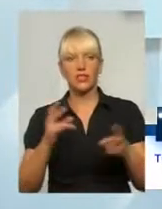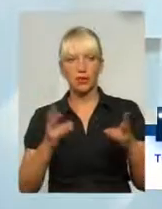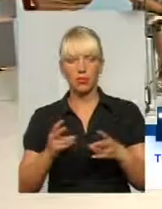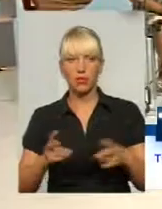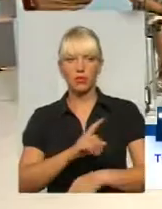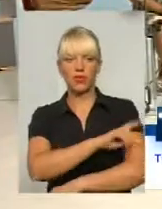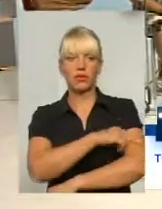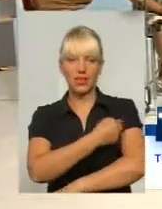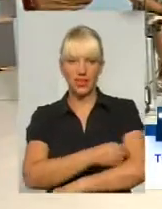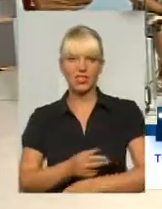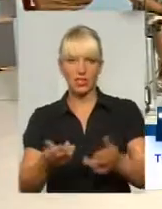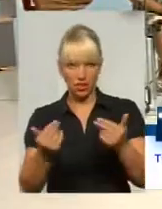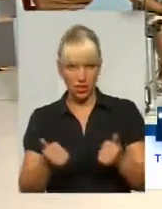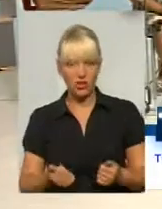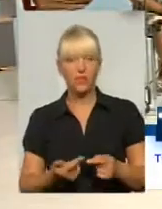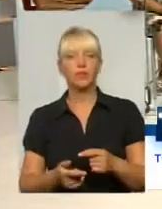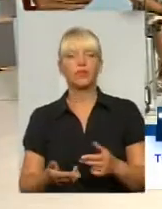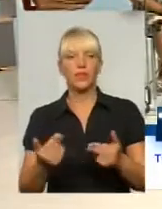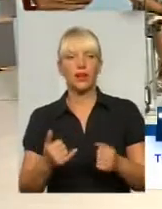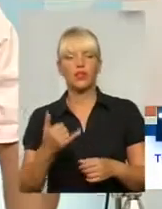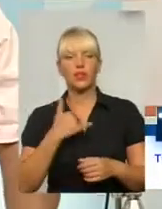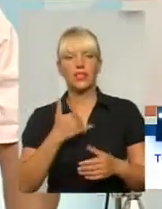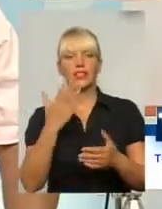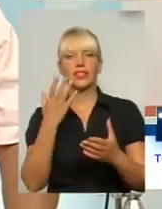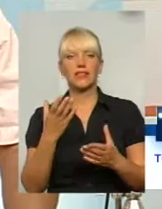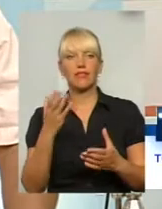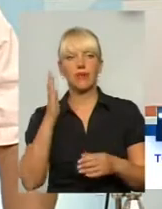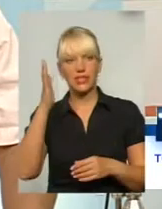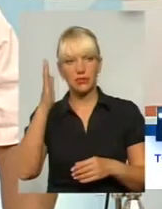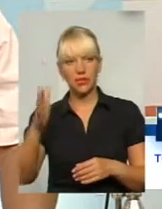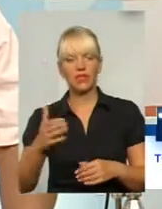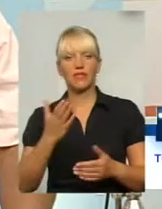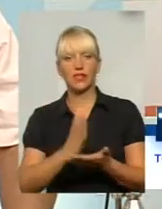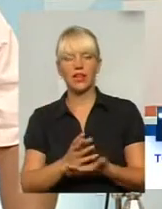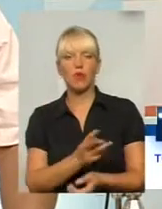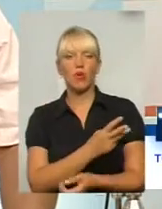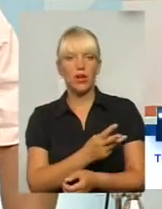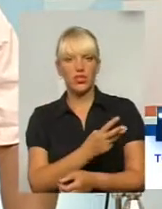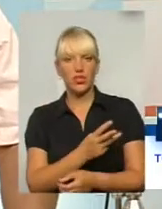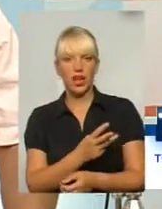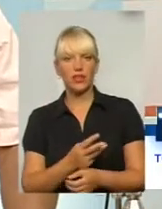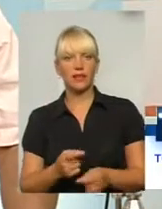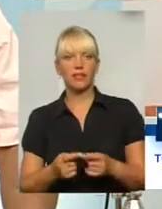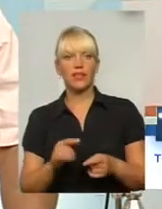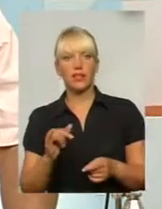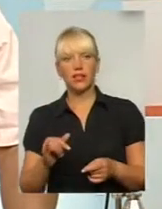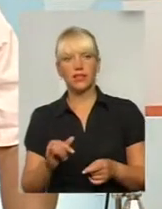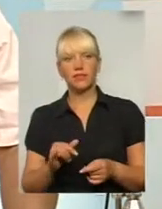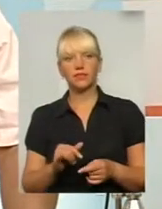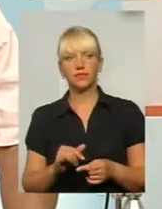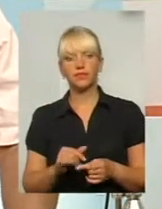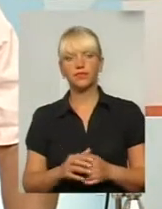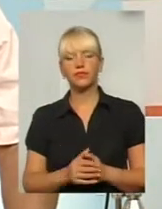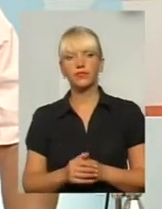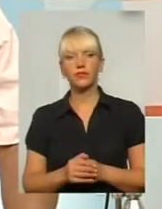медичних, так? Безперечно. Що У нас є такі перспективні побажання, як нам вдасться їх втілити в життя, я